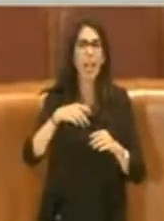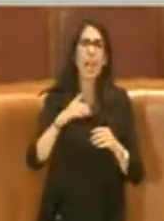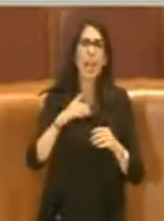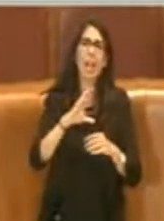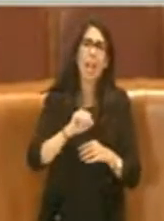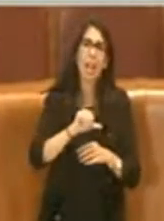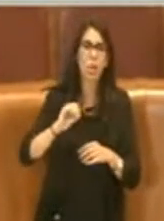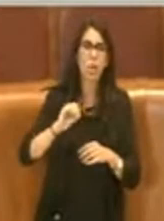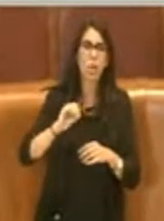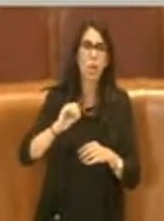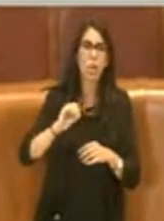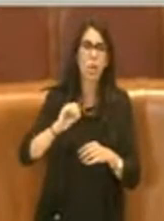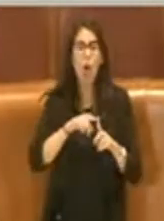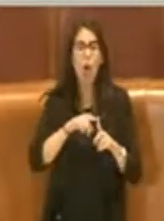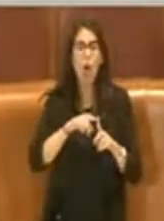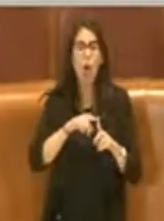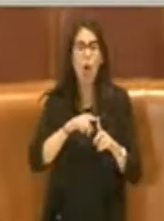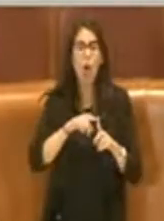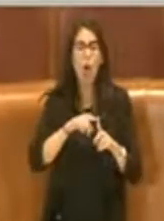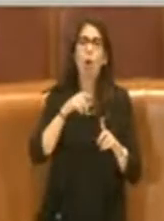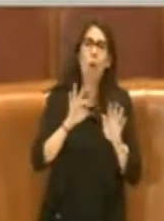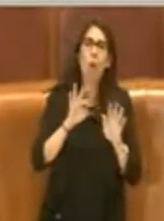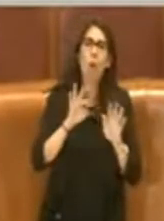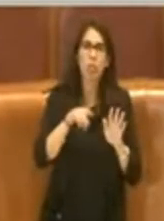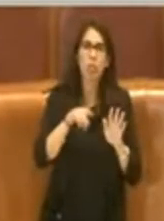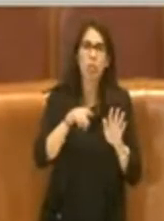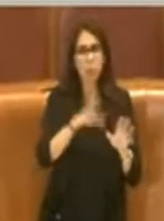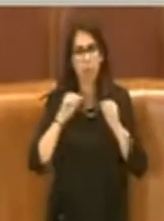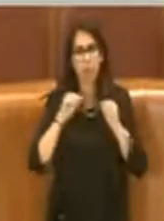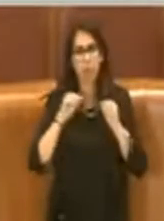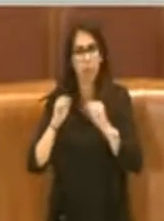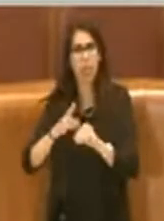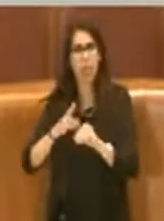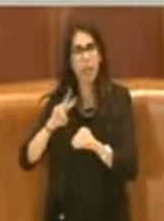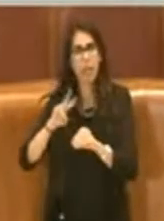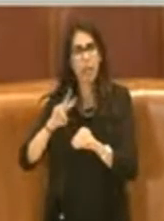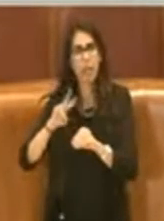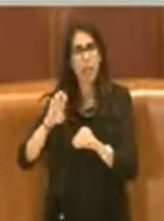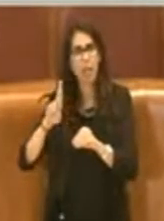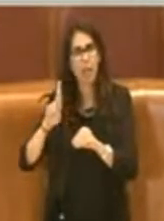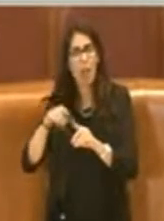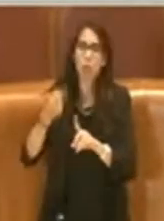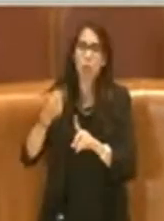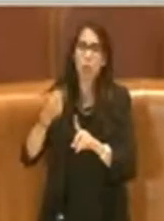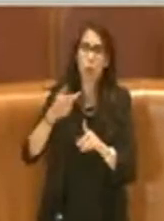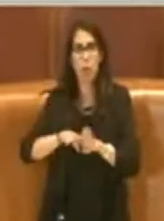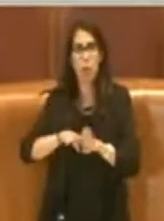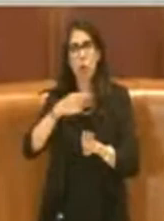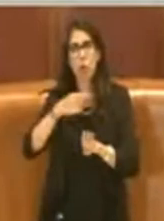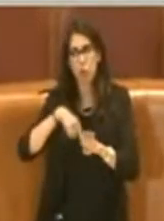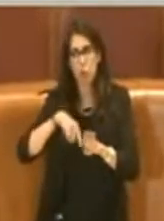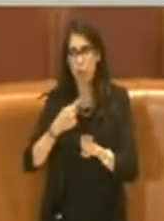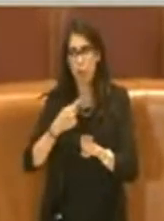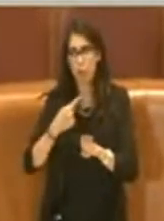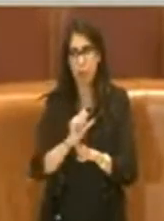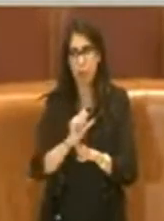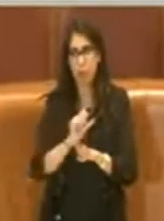popolazione del Casiglio Novecento fu spostata a River che abbiamo chiuso noi, prima, in prima questione.